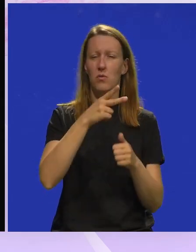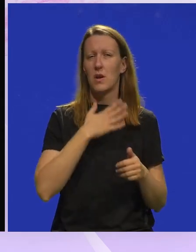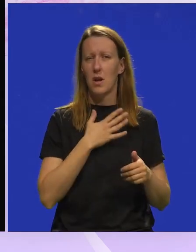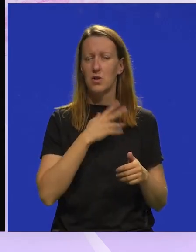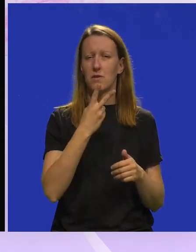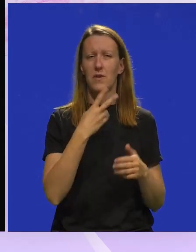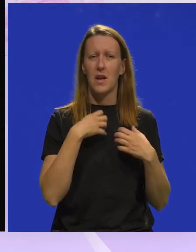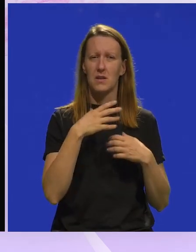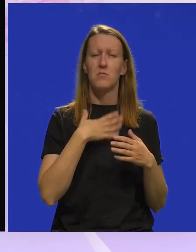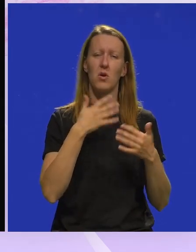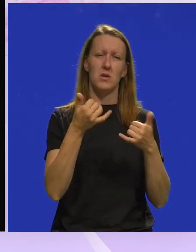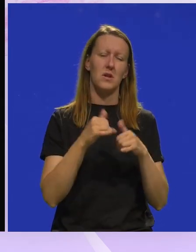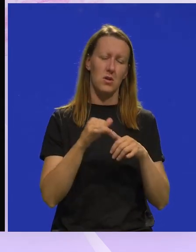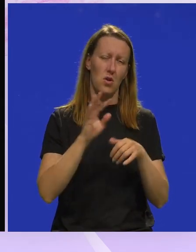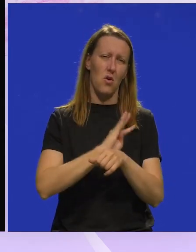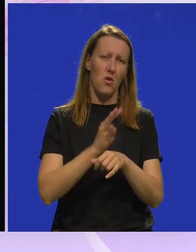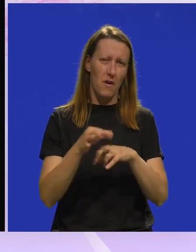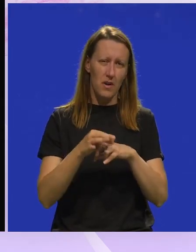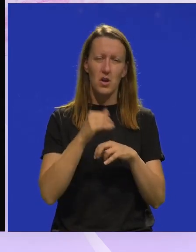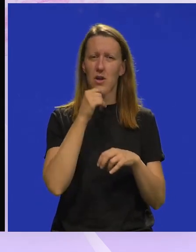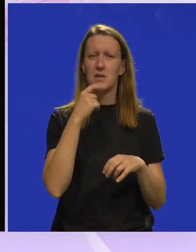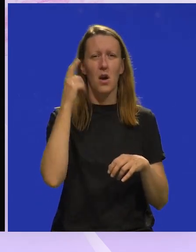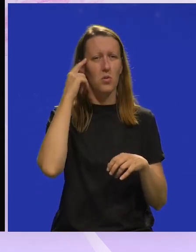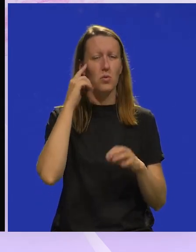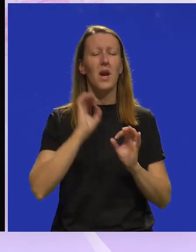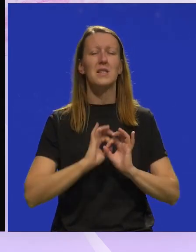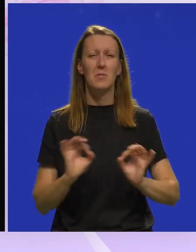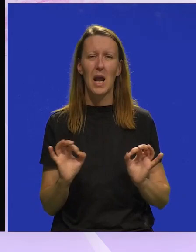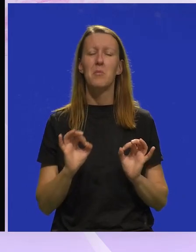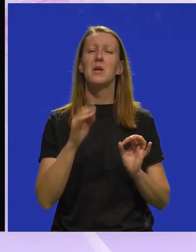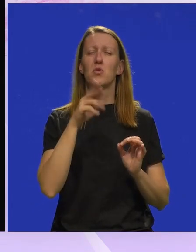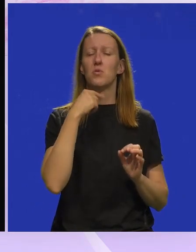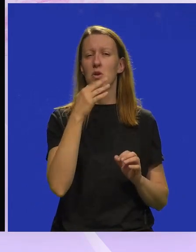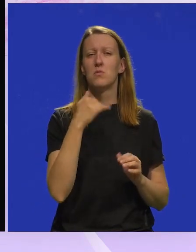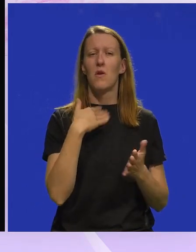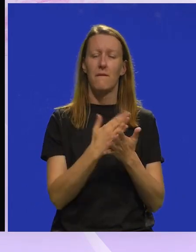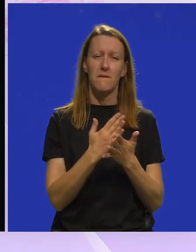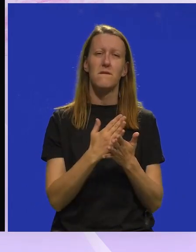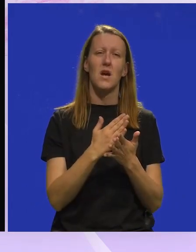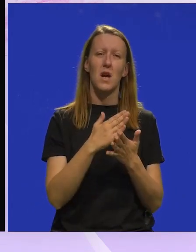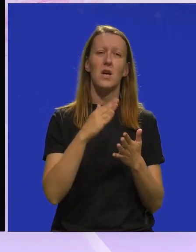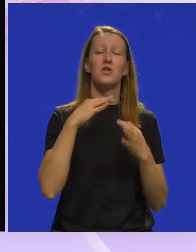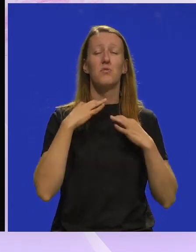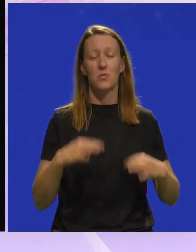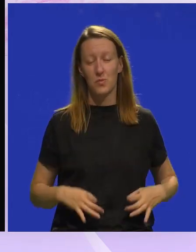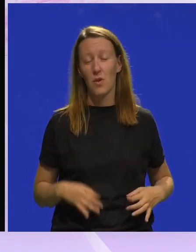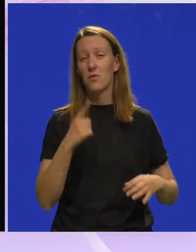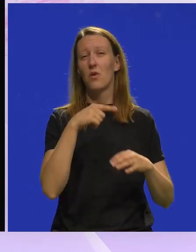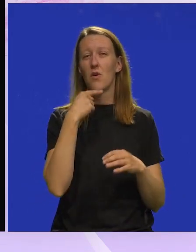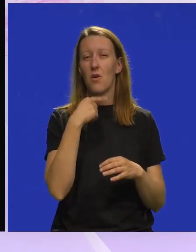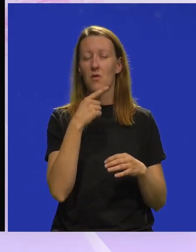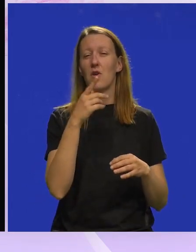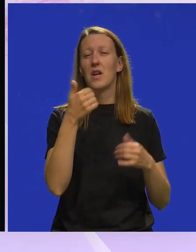naše dvije predstave, moje istrijansko korona vjenčanje i za kulturu Pronti, tako da možemo reći da smo već postali malo profići u tom